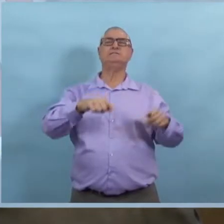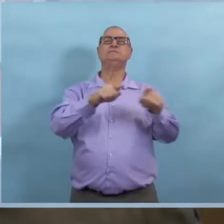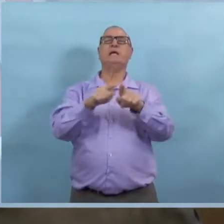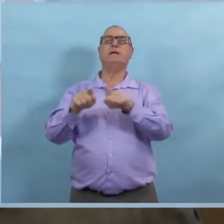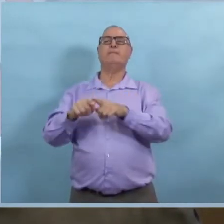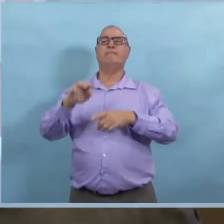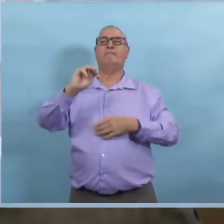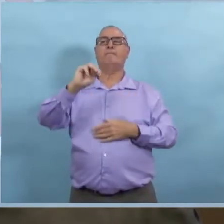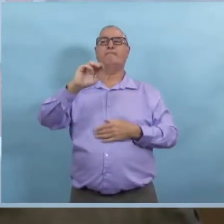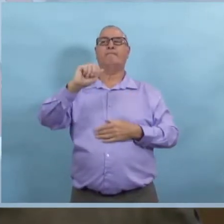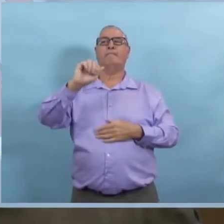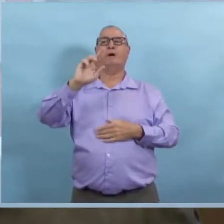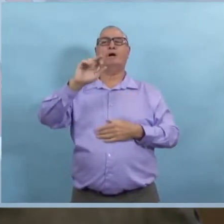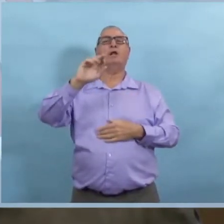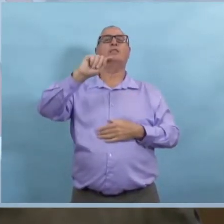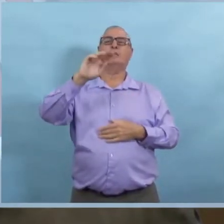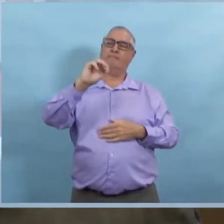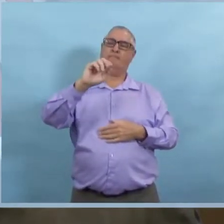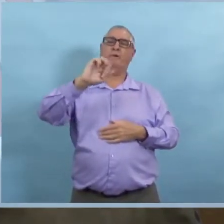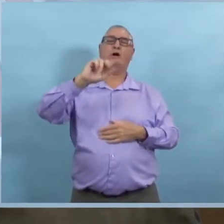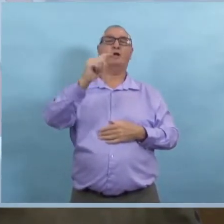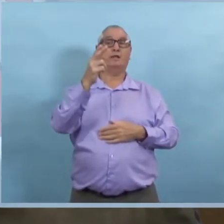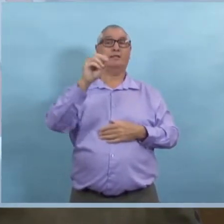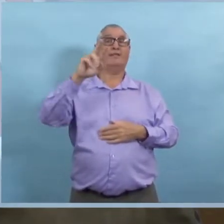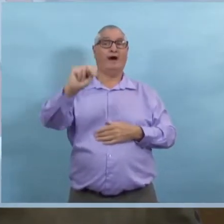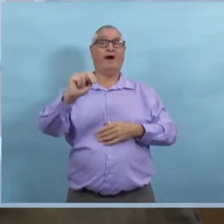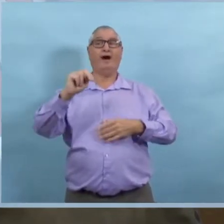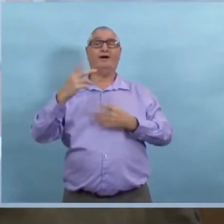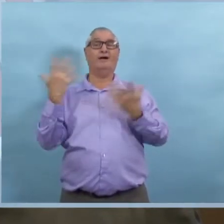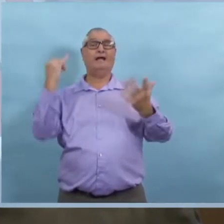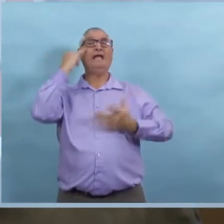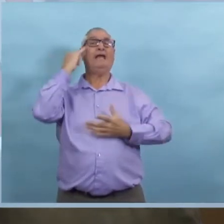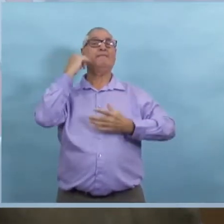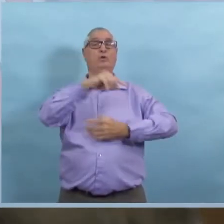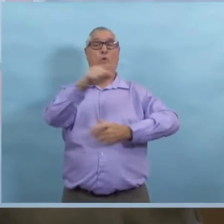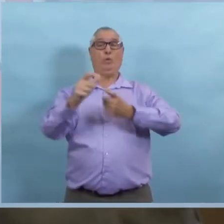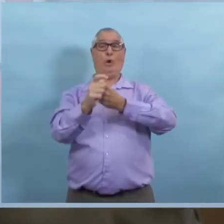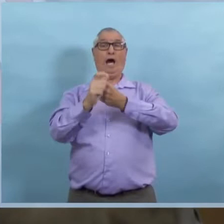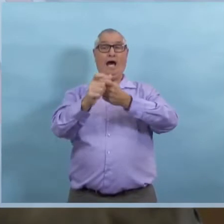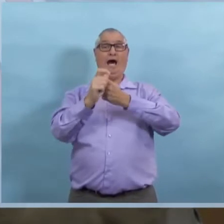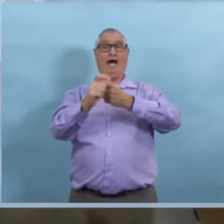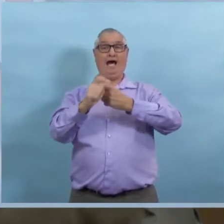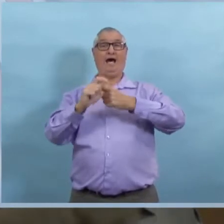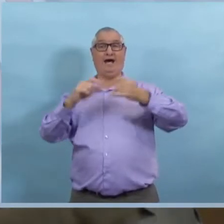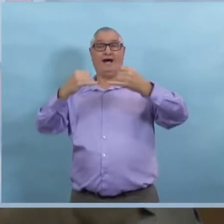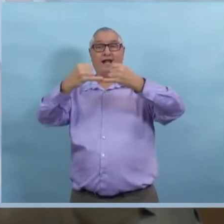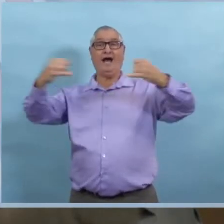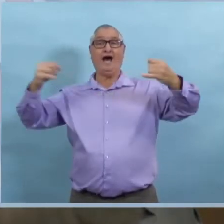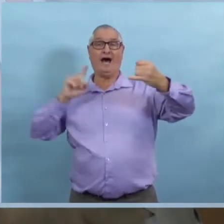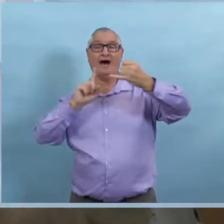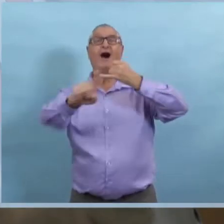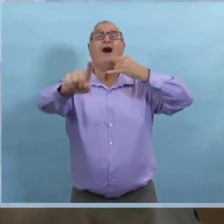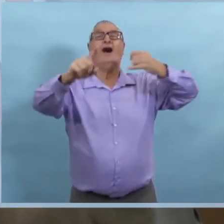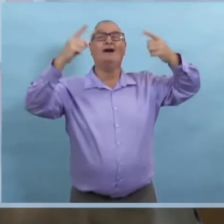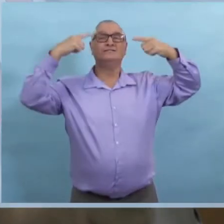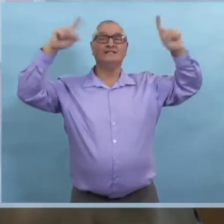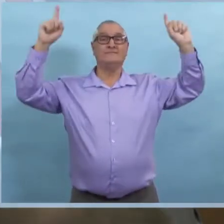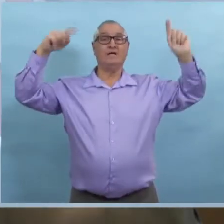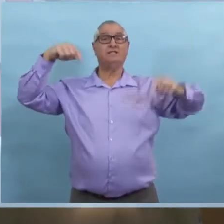Alors, c'est un petit peu comme courir un marathon et on ne sait vraiment pas combien de temps ça va nous prendre. C'est difficile pour la majorité des gens.